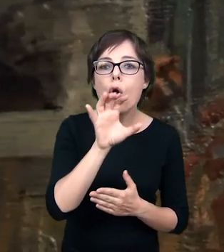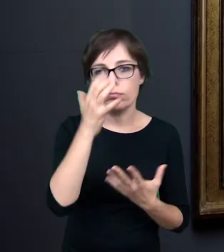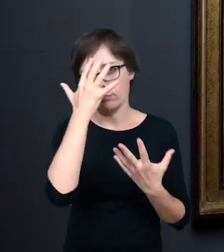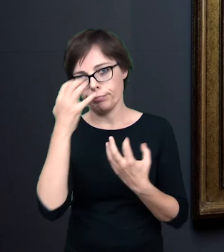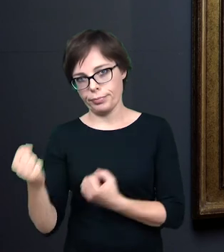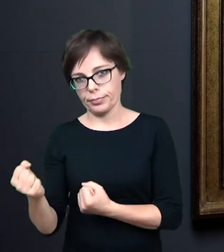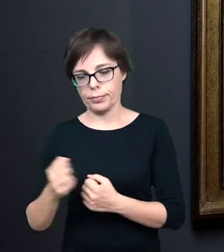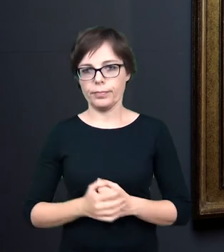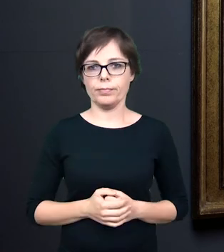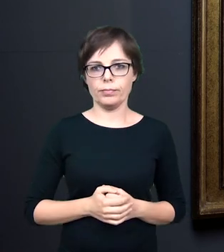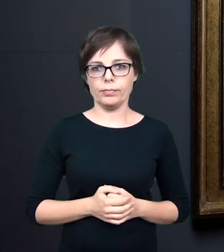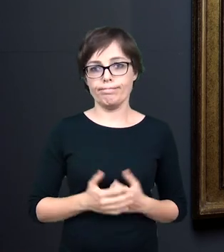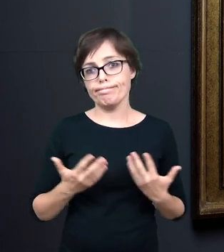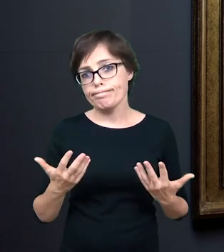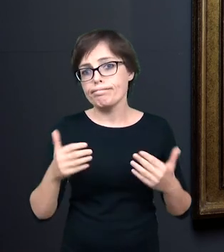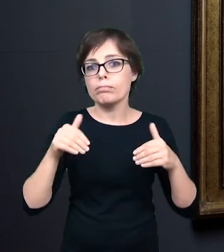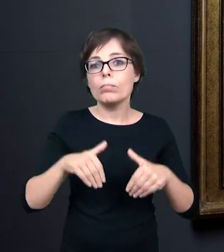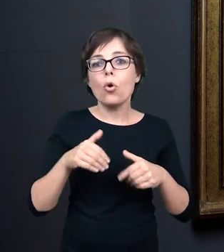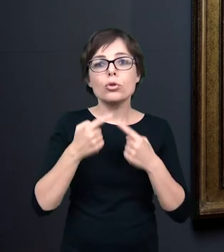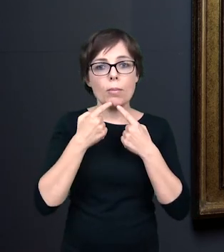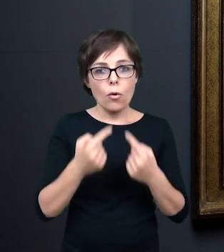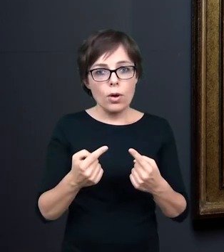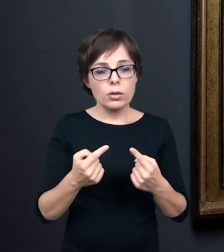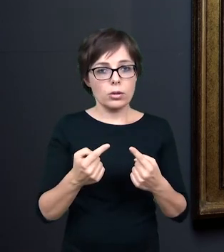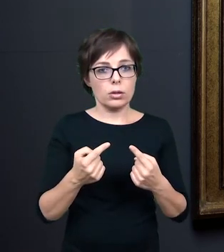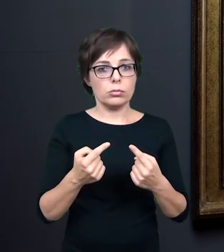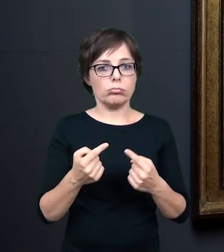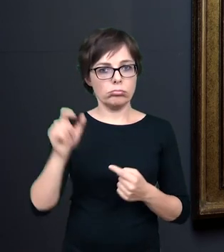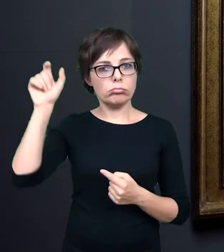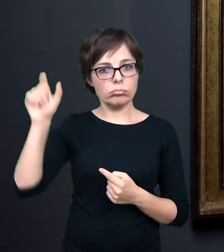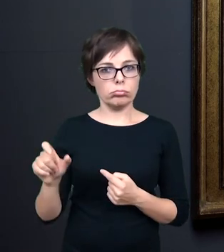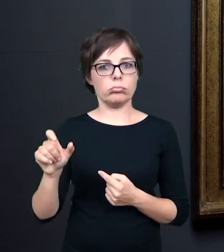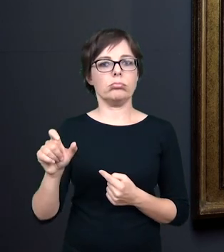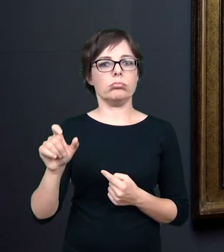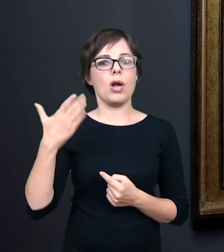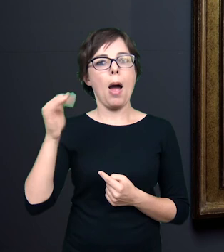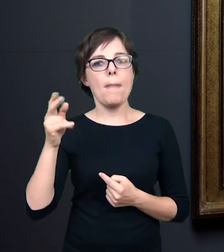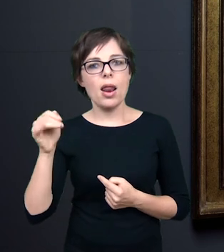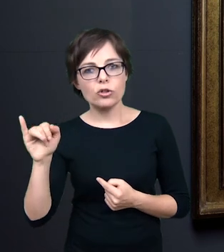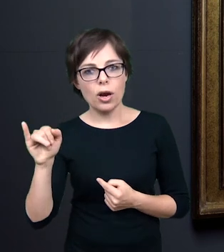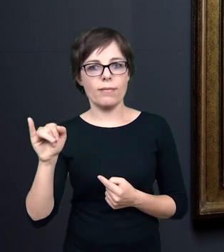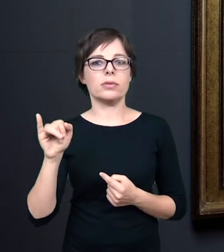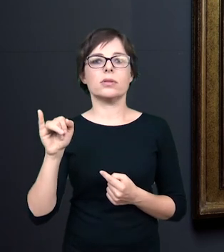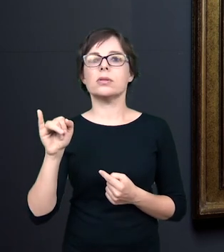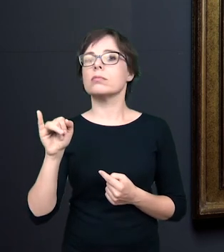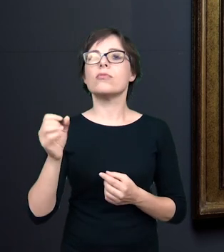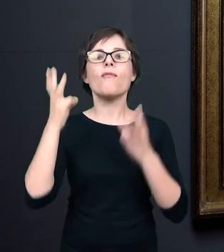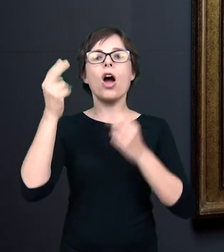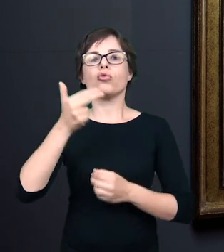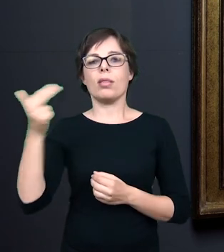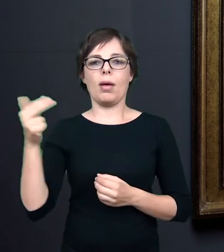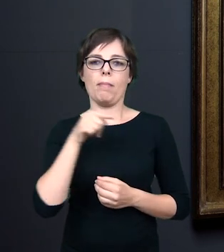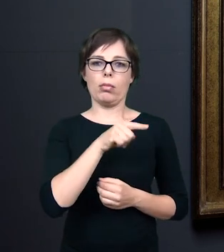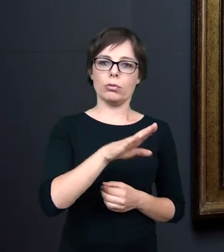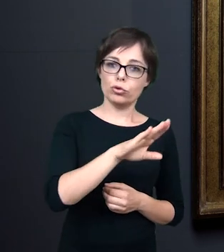Więc można powiedzieć, że śmierć obok tworzenia, a więc